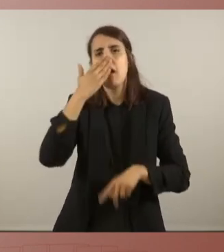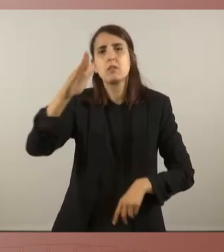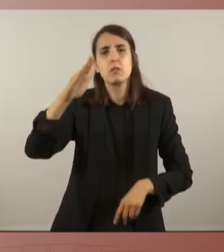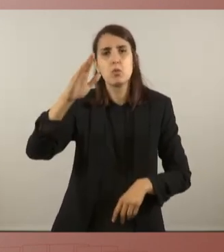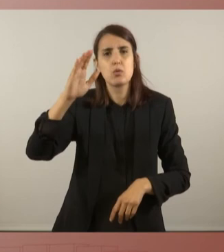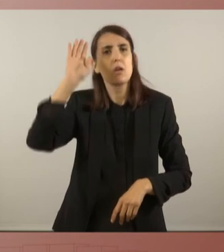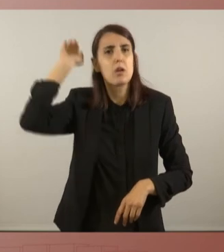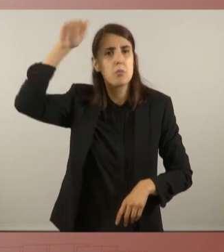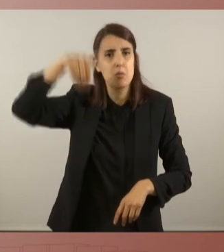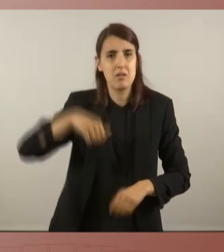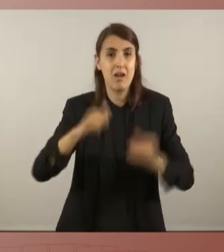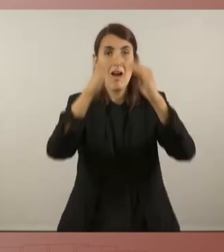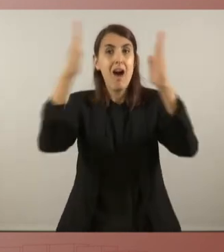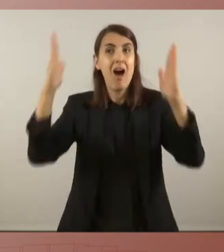'alçada.